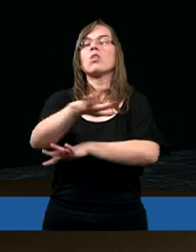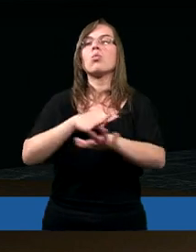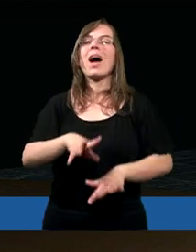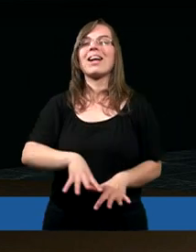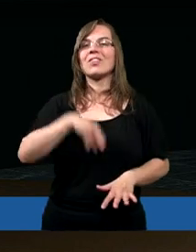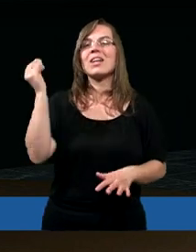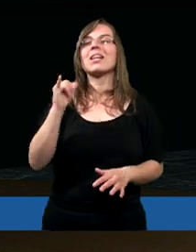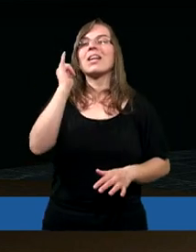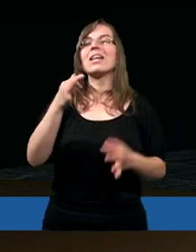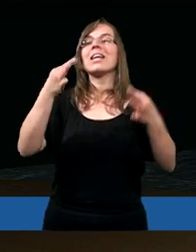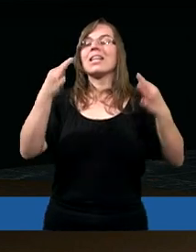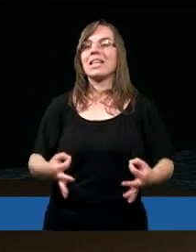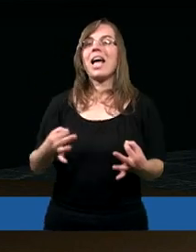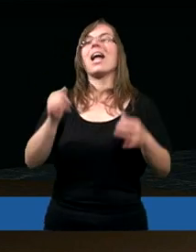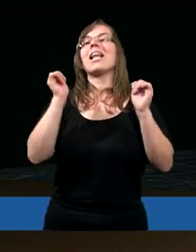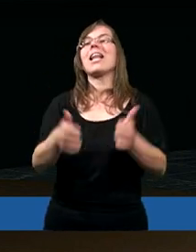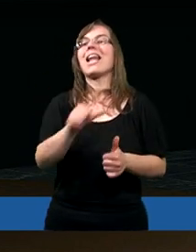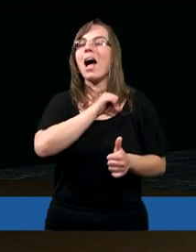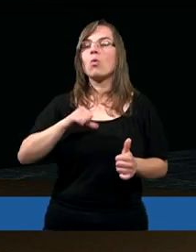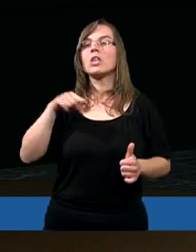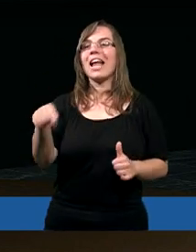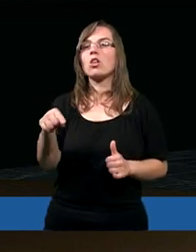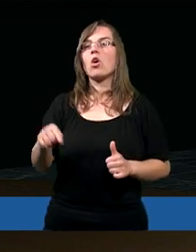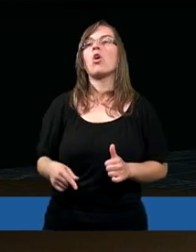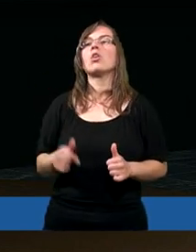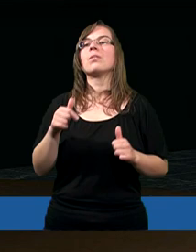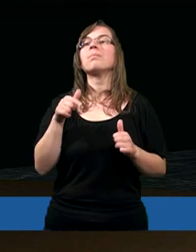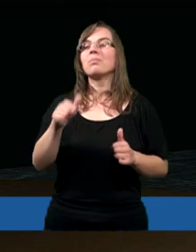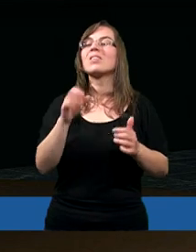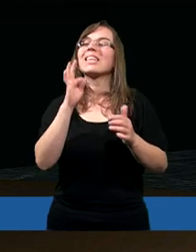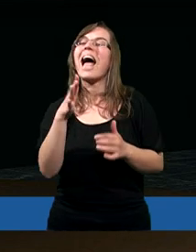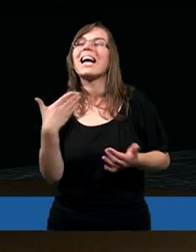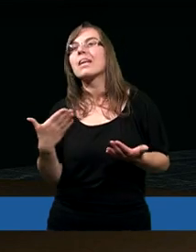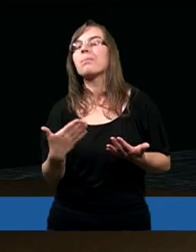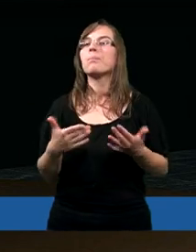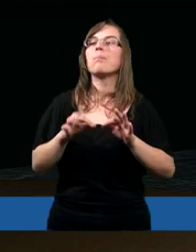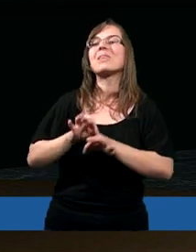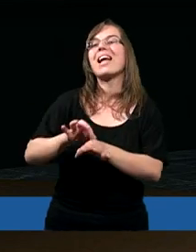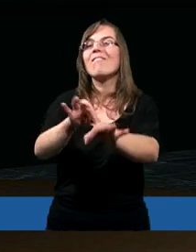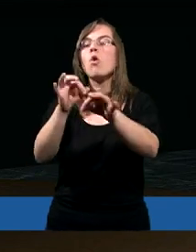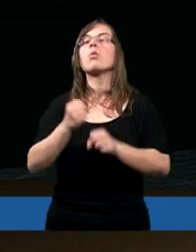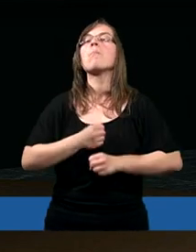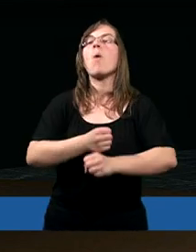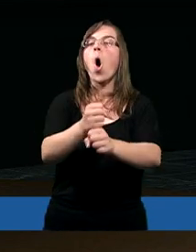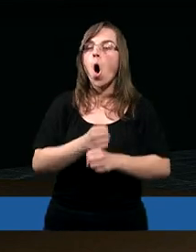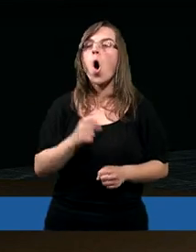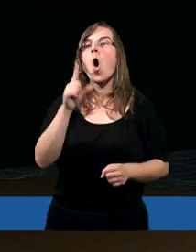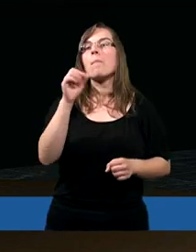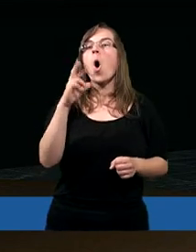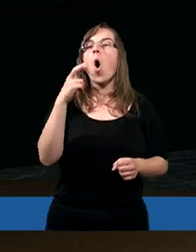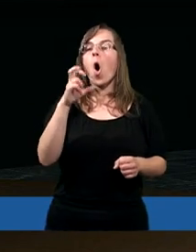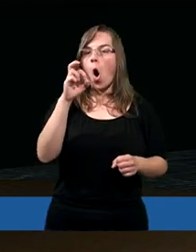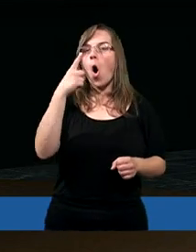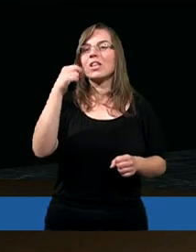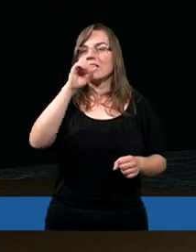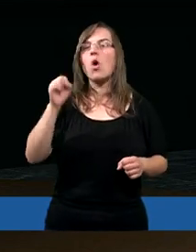Świętego. i teraz to stało się stało się to takim przewodnikiem, pochodnią, która